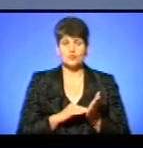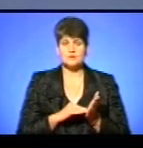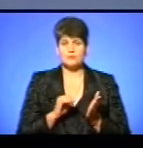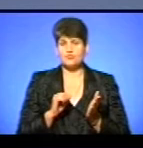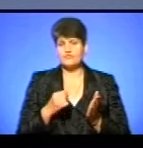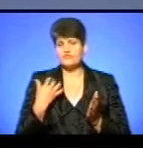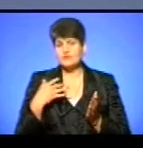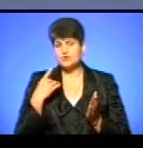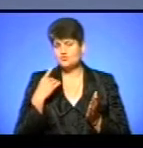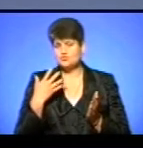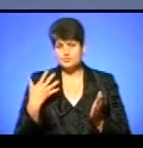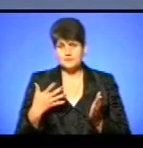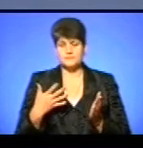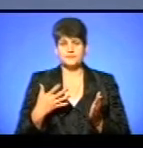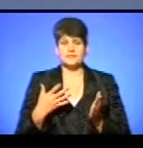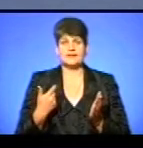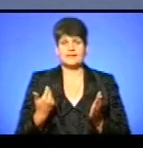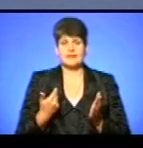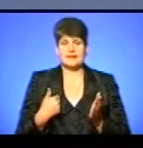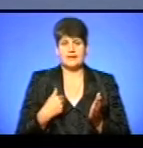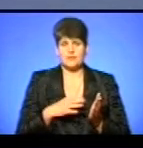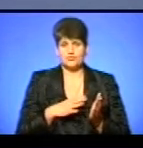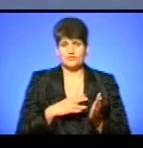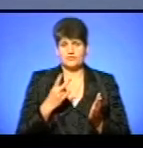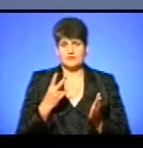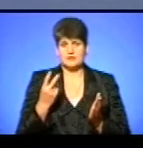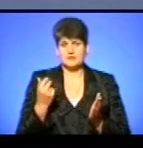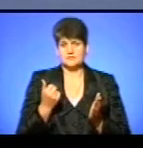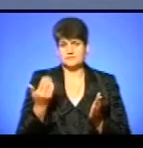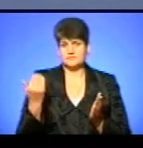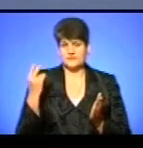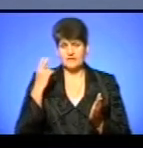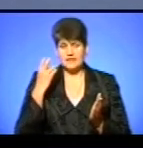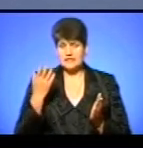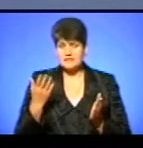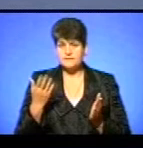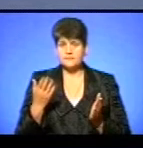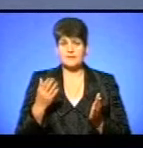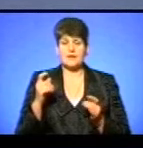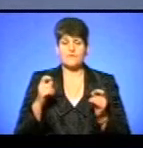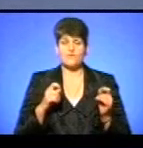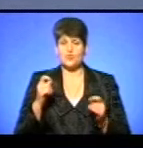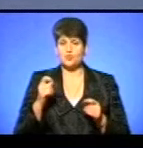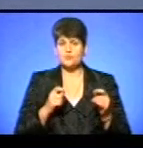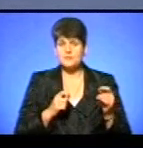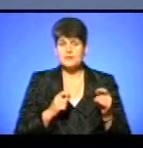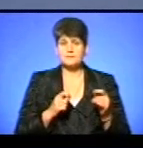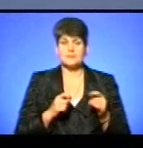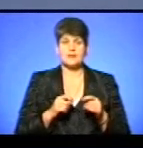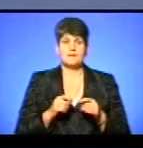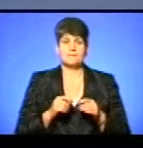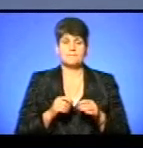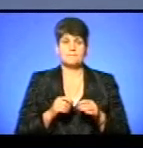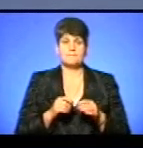чули в ефірах, де я був буквально дві неділі в Києві на форумі парковка